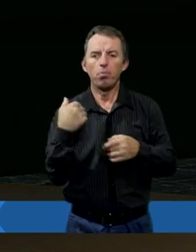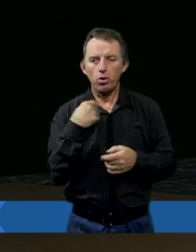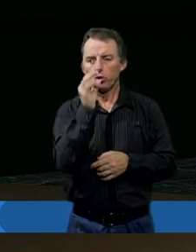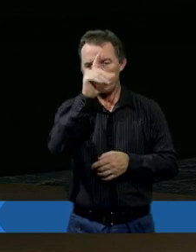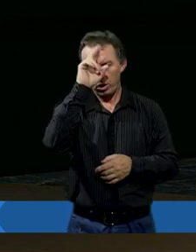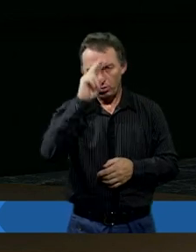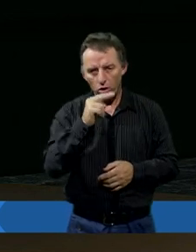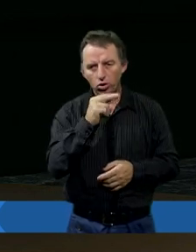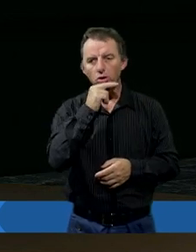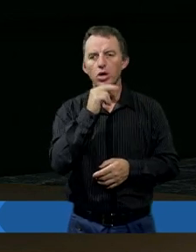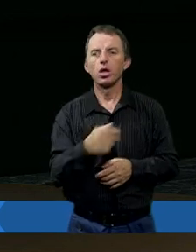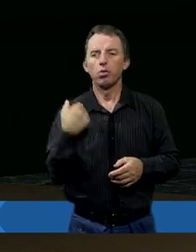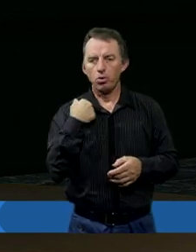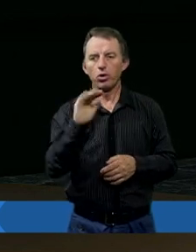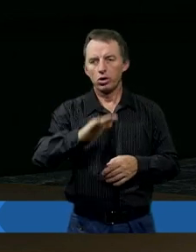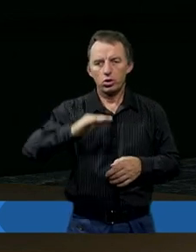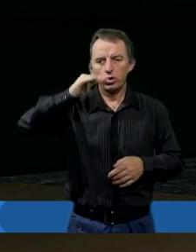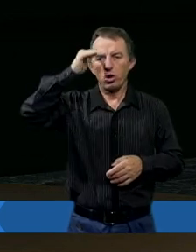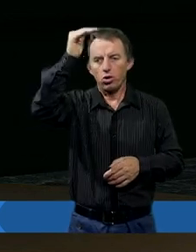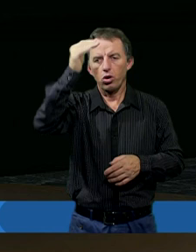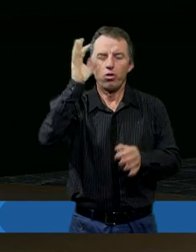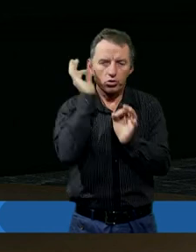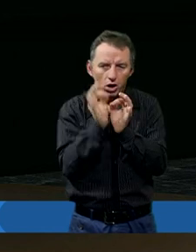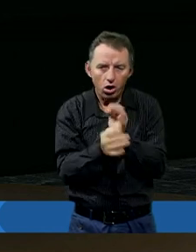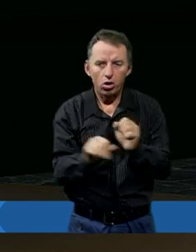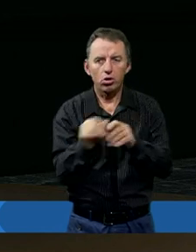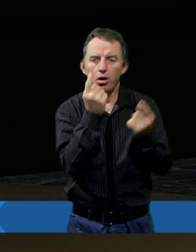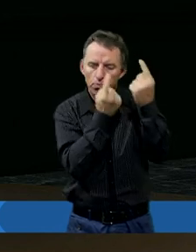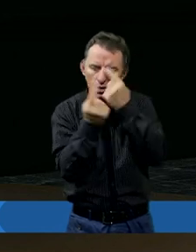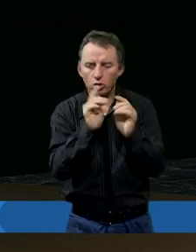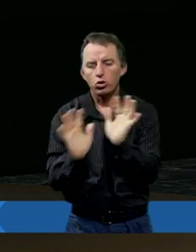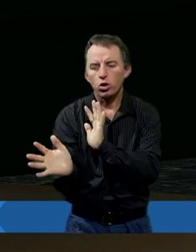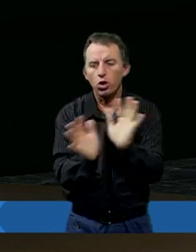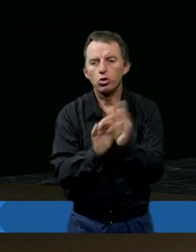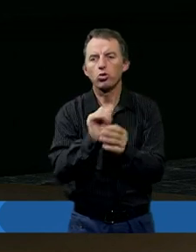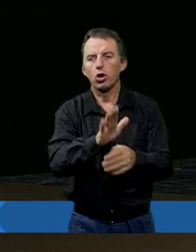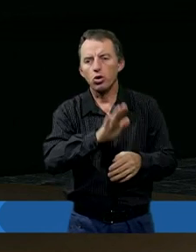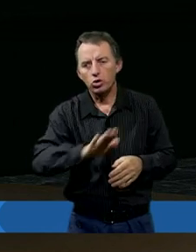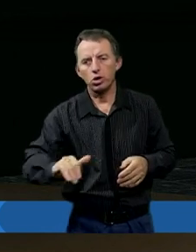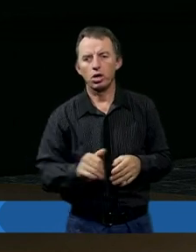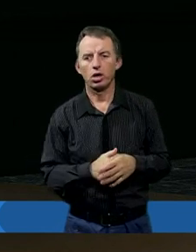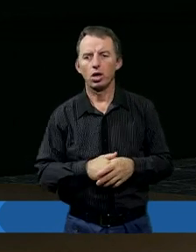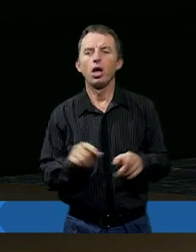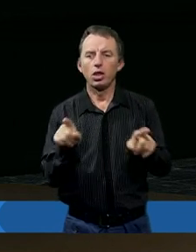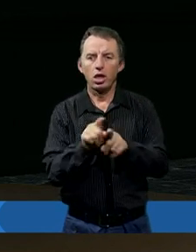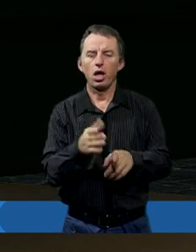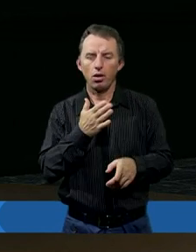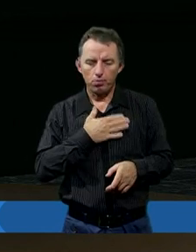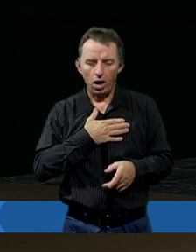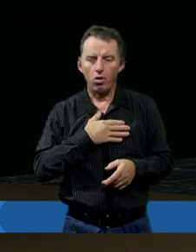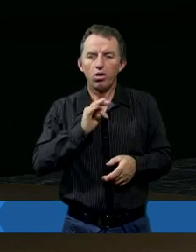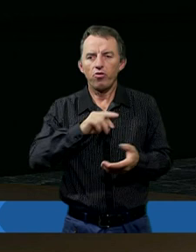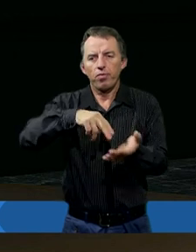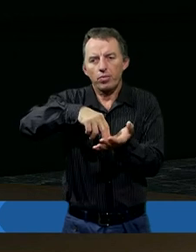dobrym ojcem, bo chociaż dzieci były dorosłe, też w szczególny sposób myślał, troszczył się o nich. I też miał swoje